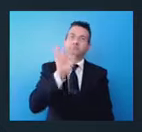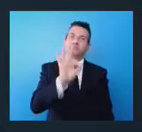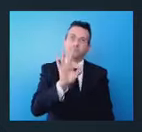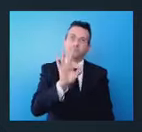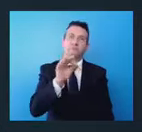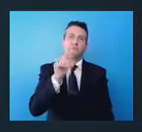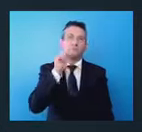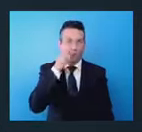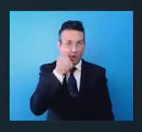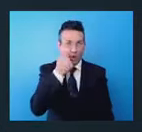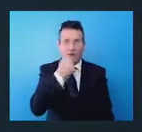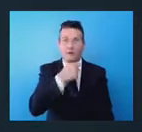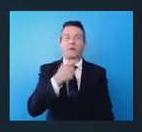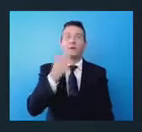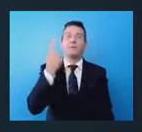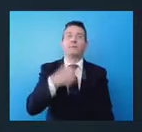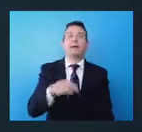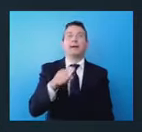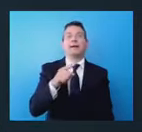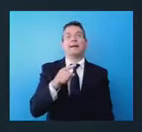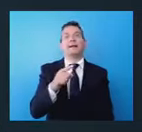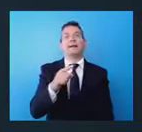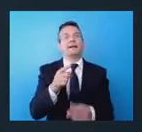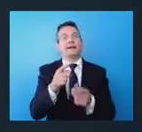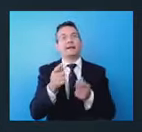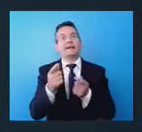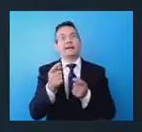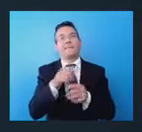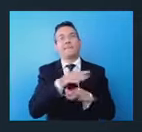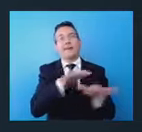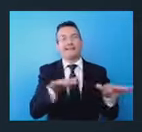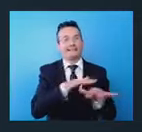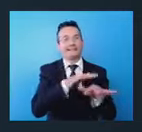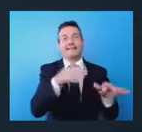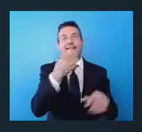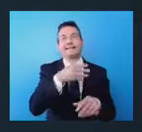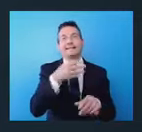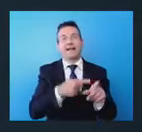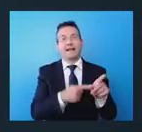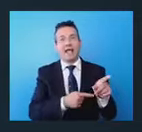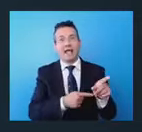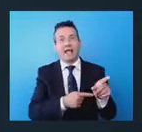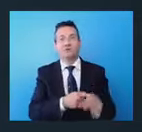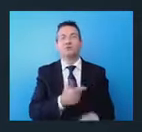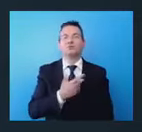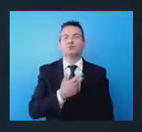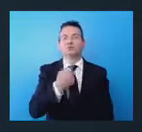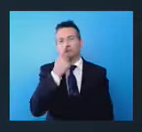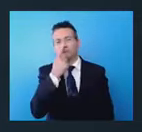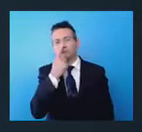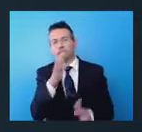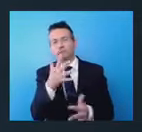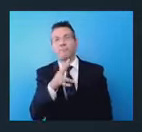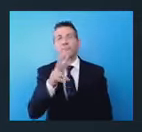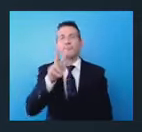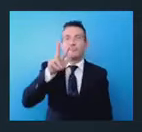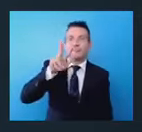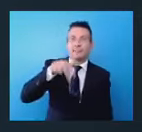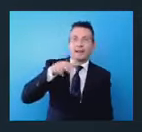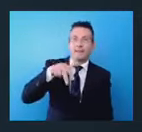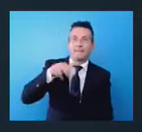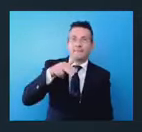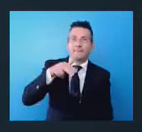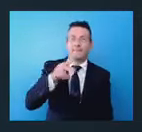nel sistema del Mediterraneo e sono stati stimati circa 3.000 gli accosti nell'area delle